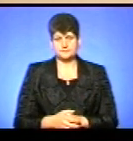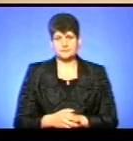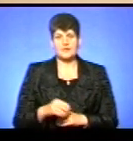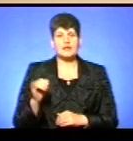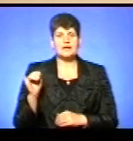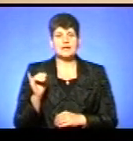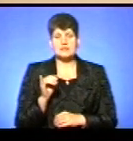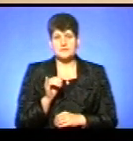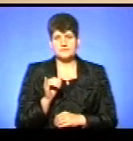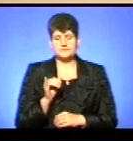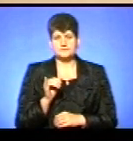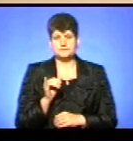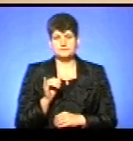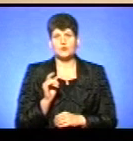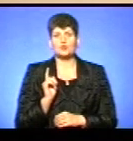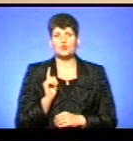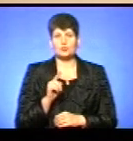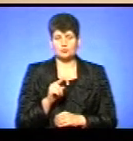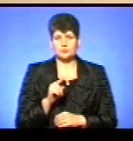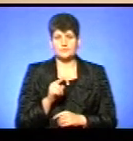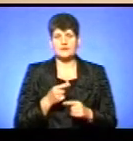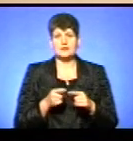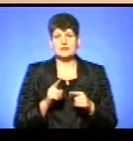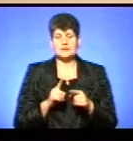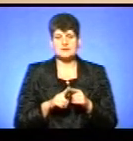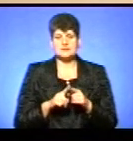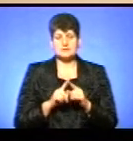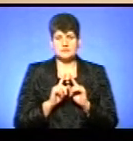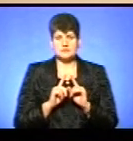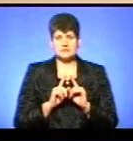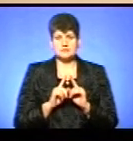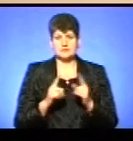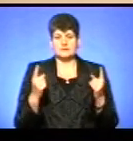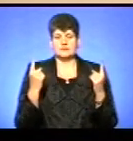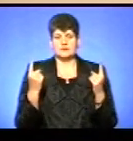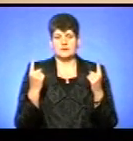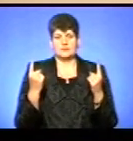тому це епохальний